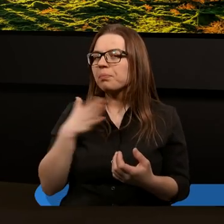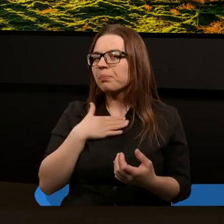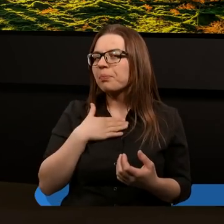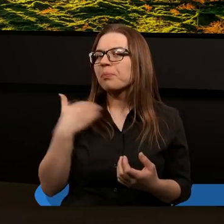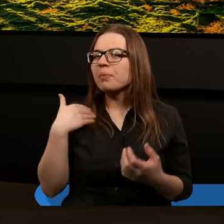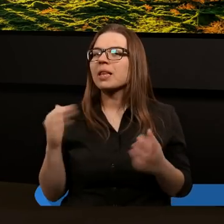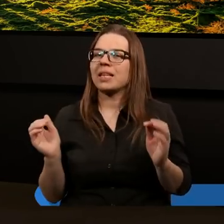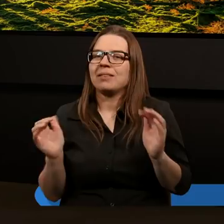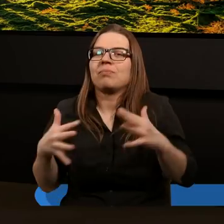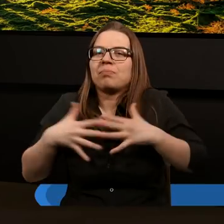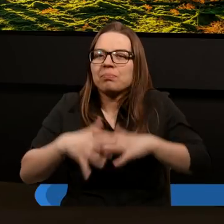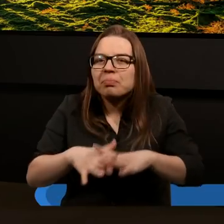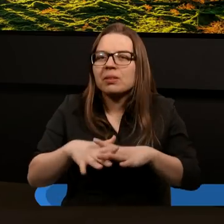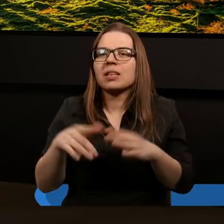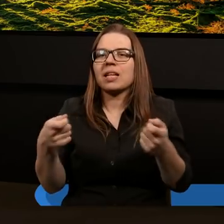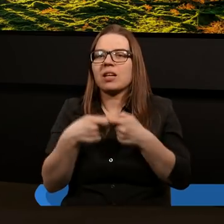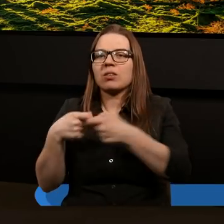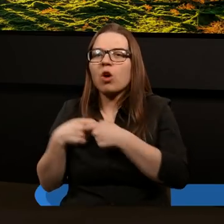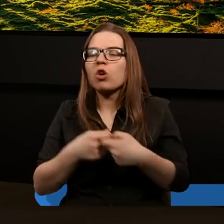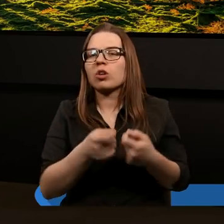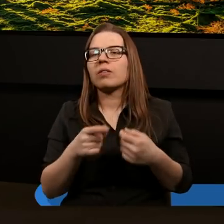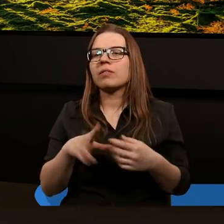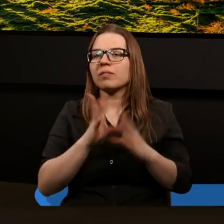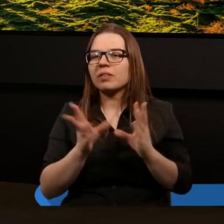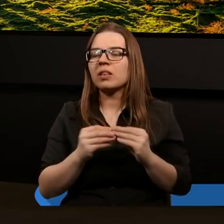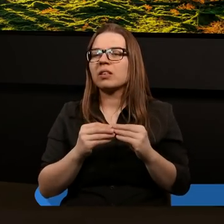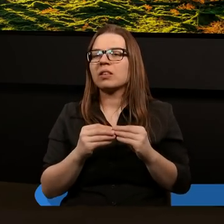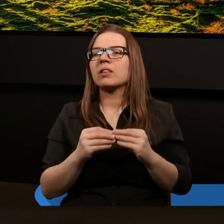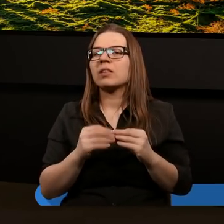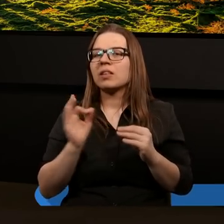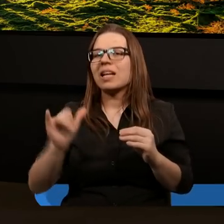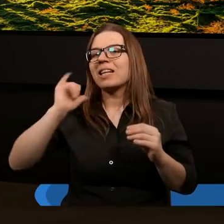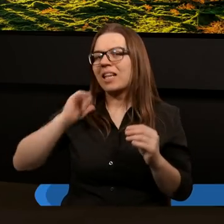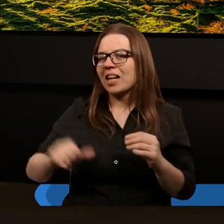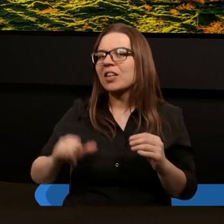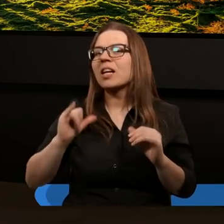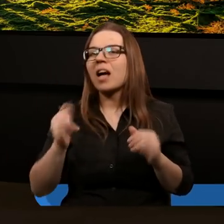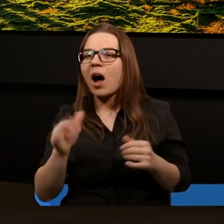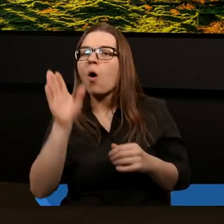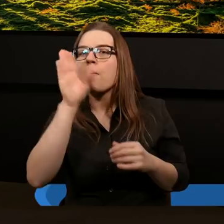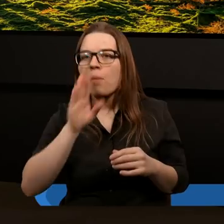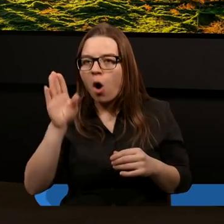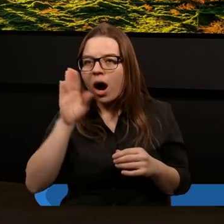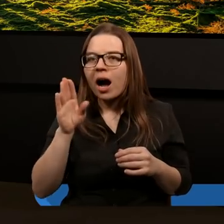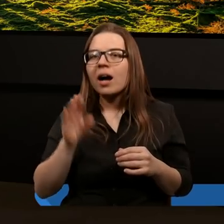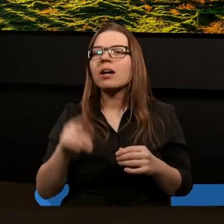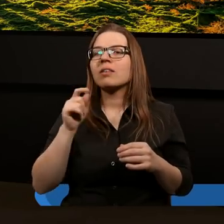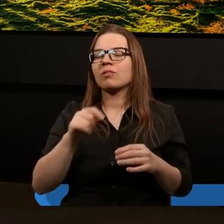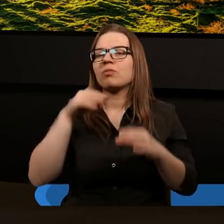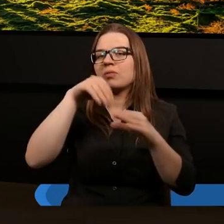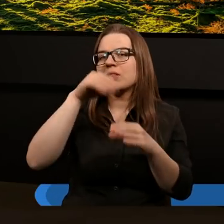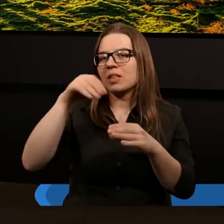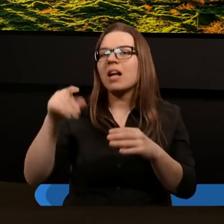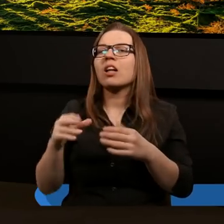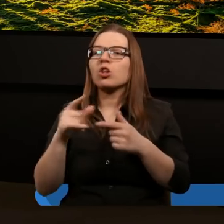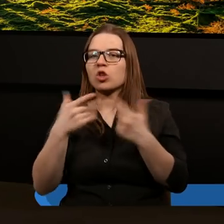zjednoczone właśnie w tym geście, że mieli czcić cesarza jako Boga i składać